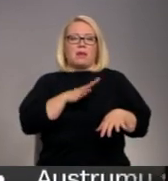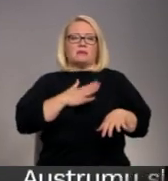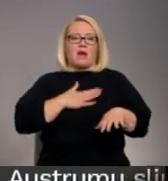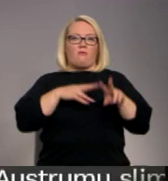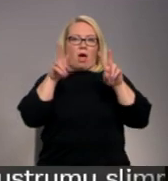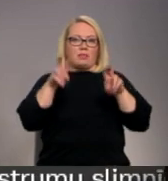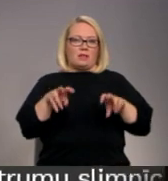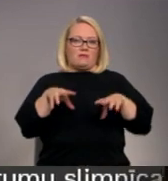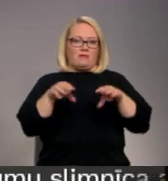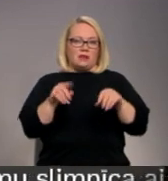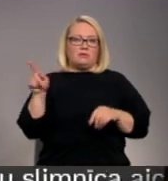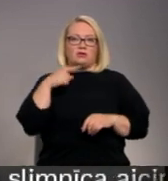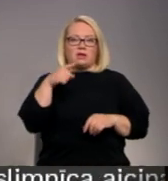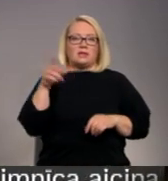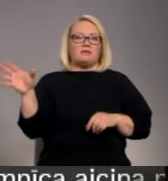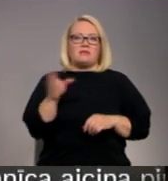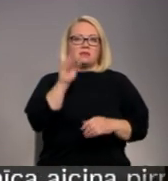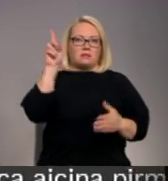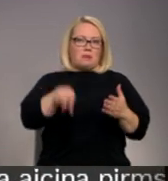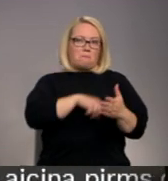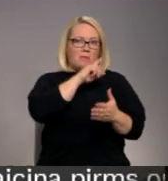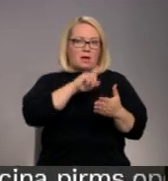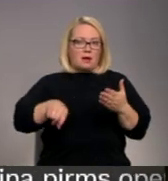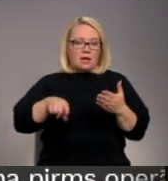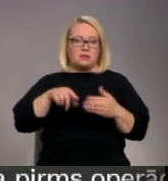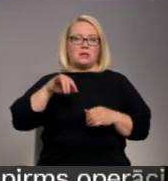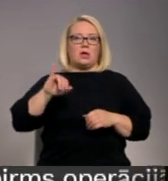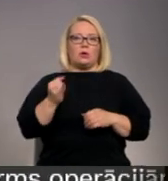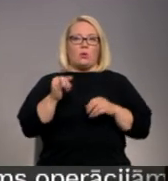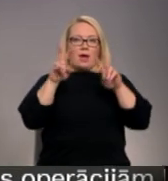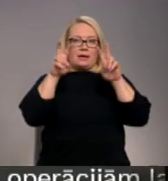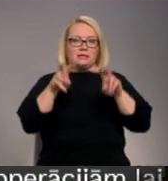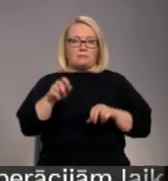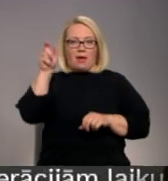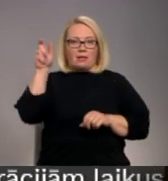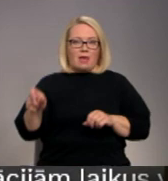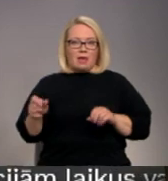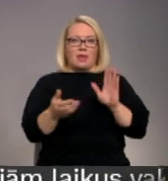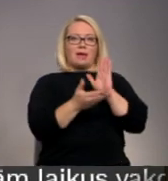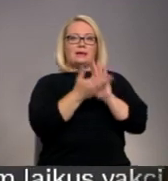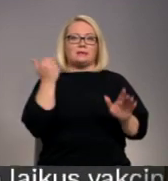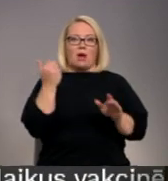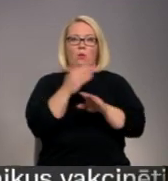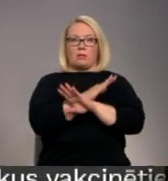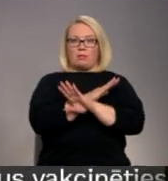Tas viss ir nepareizi, jo izmeklētāji uz notikuma vietu izsaukt netika.